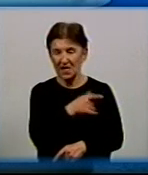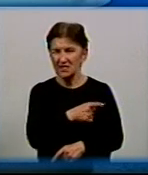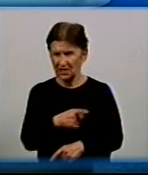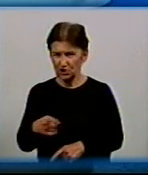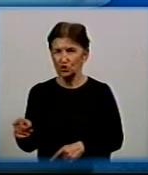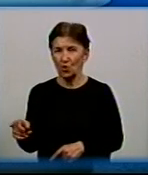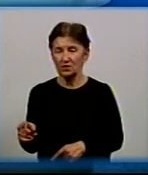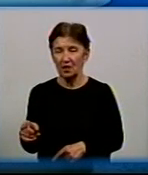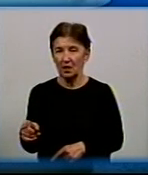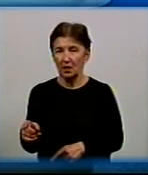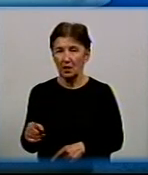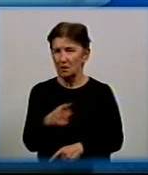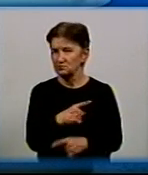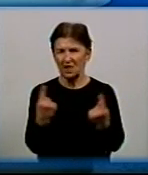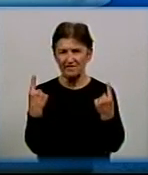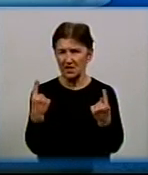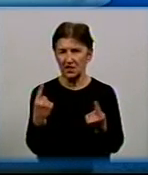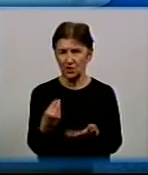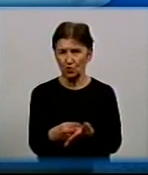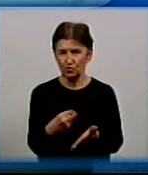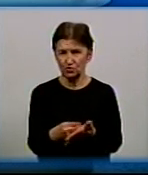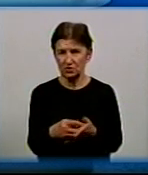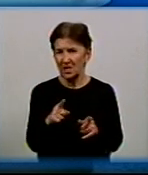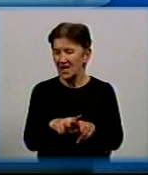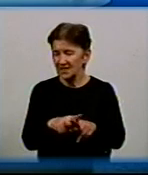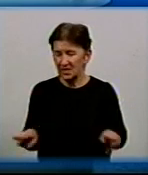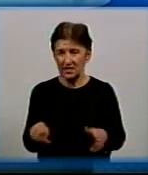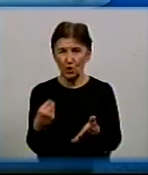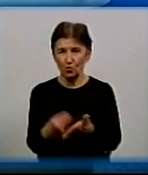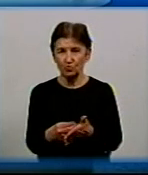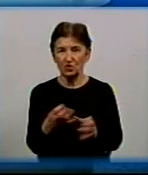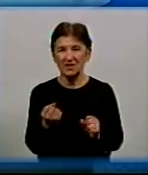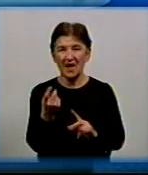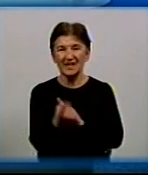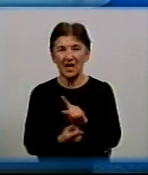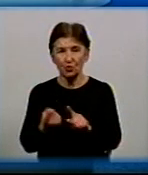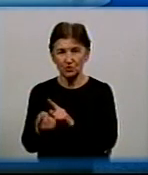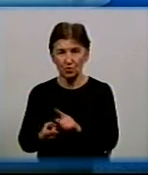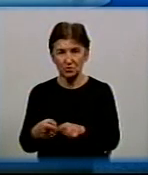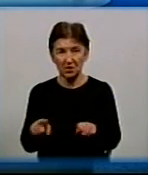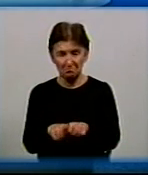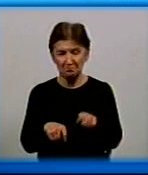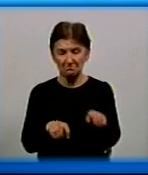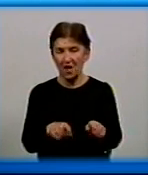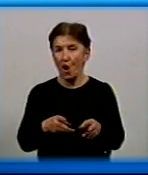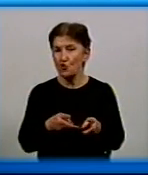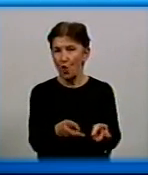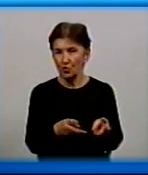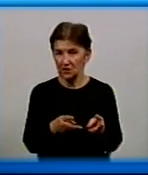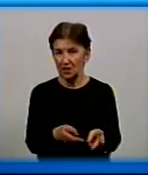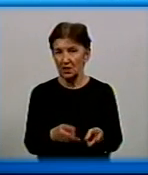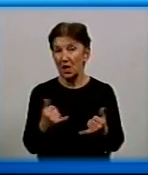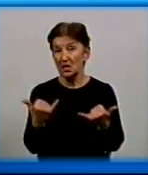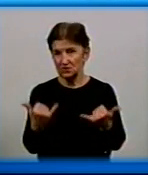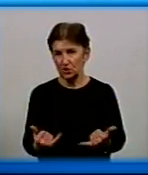за опалювальний період. Це великі кошти. Ті ж самі кошти, які вклали на реконструкцію зараз тієї котельні. Так, і